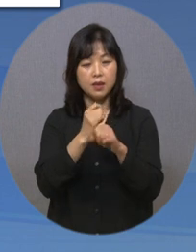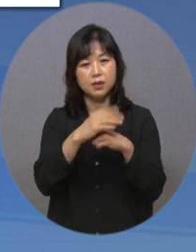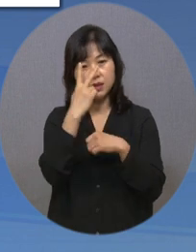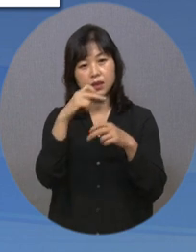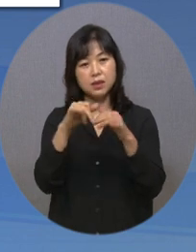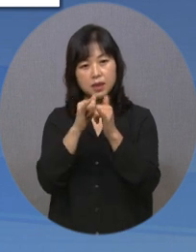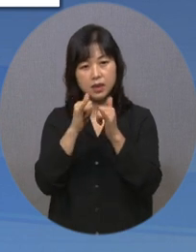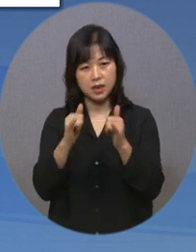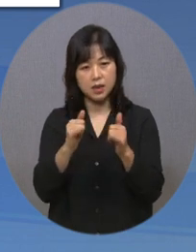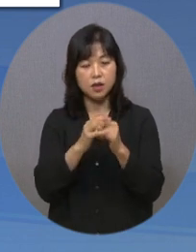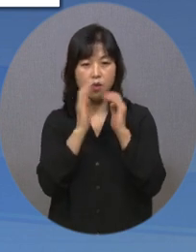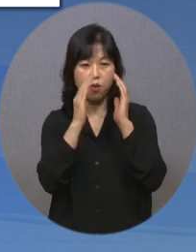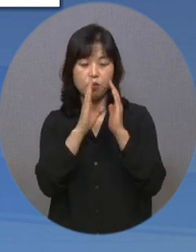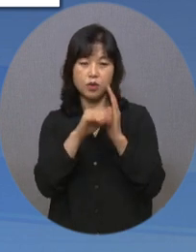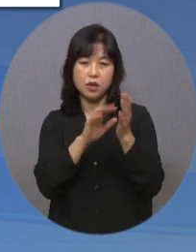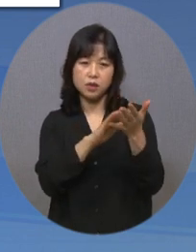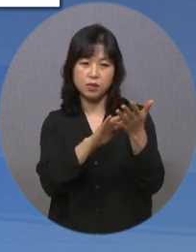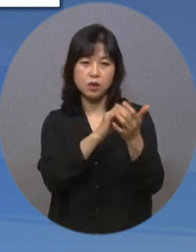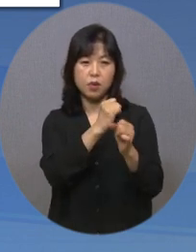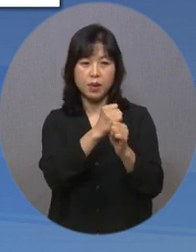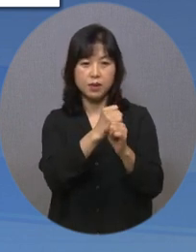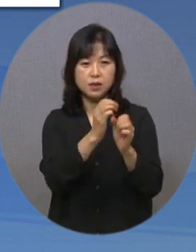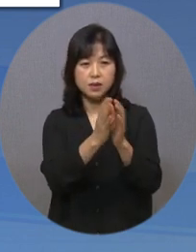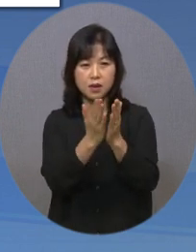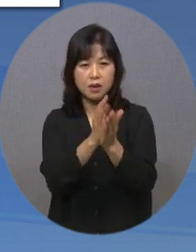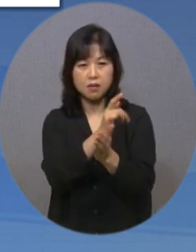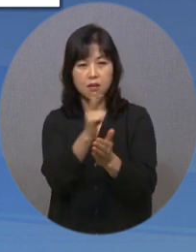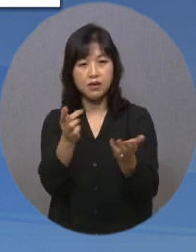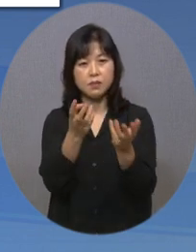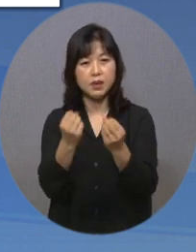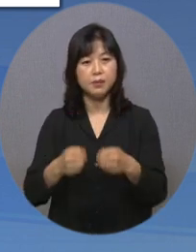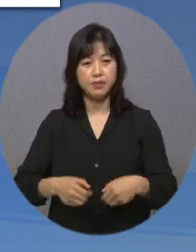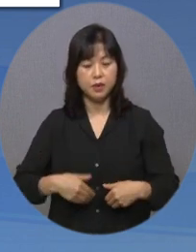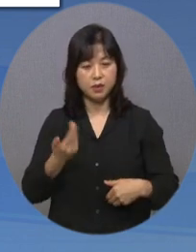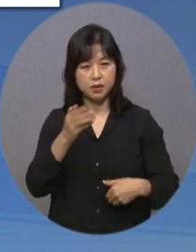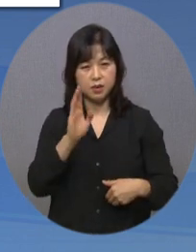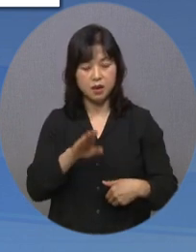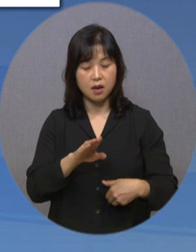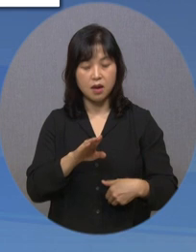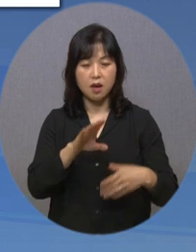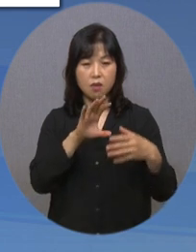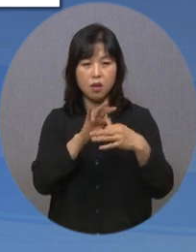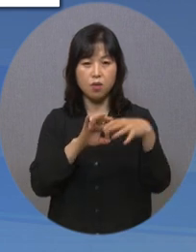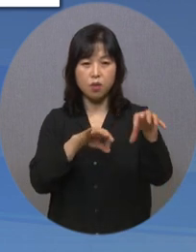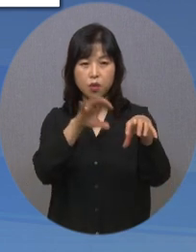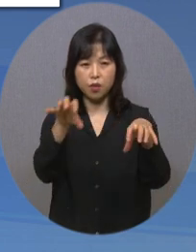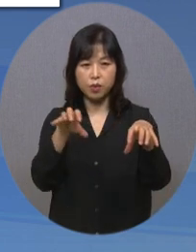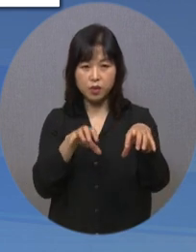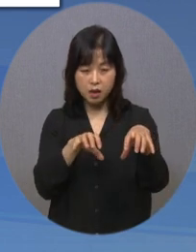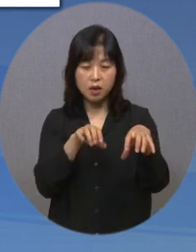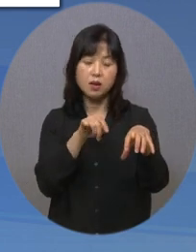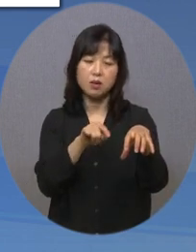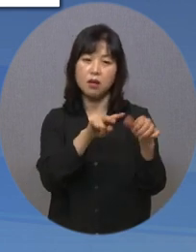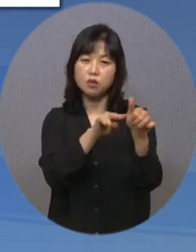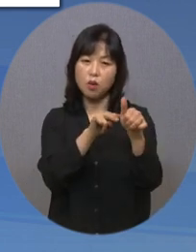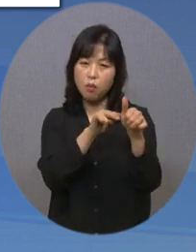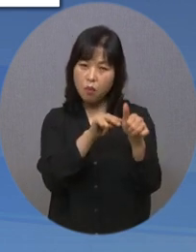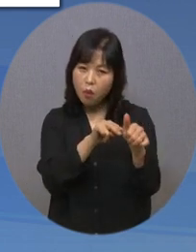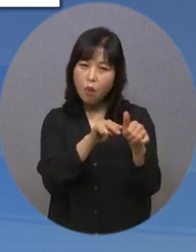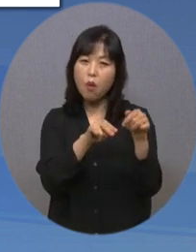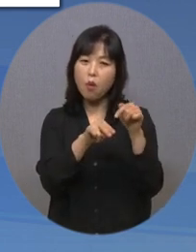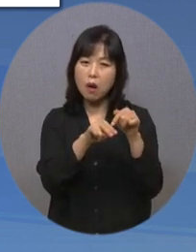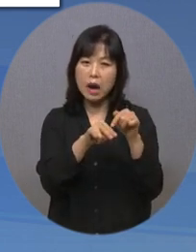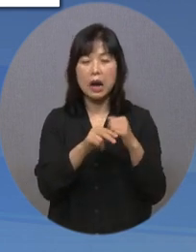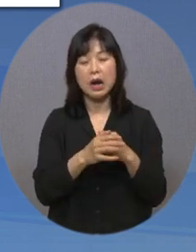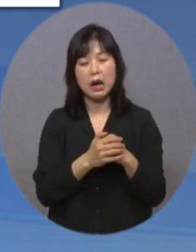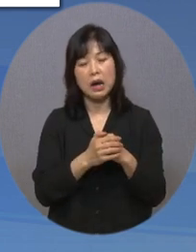경우 학습 시 점자로 제작된 학습자료가 필요하지만 관련 기관이 제공하는 자료의 정보가 흩어져 있어 접근성이